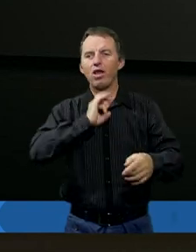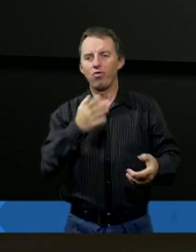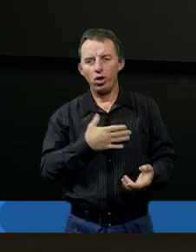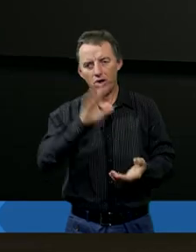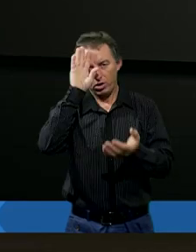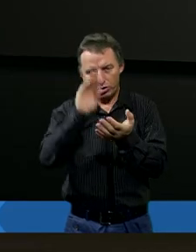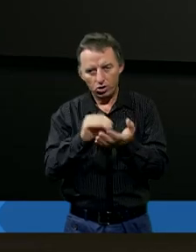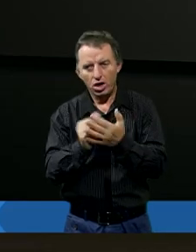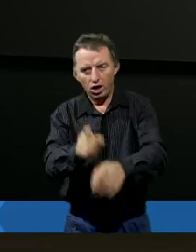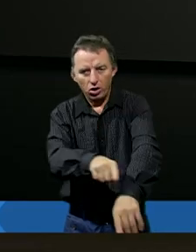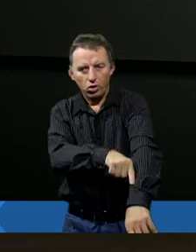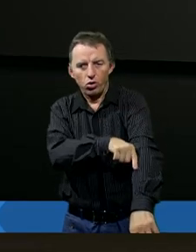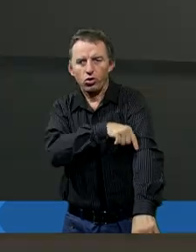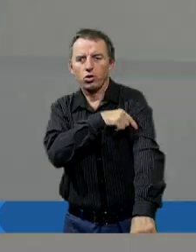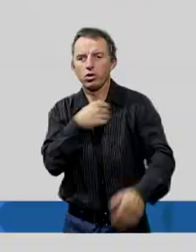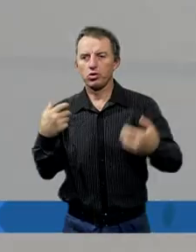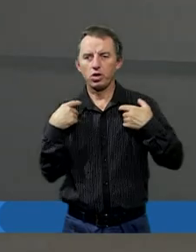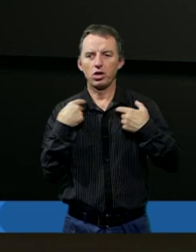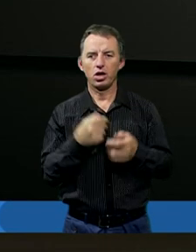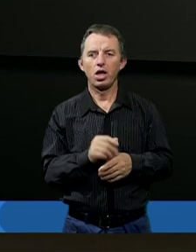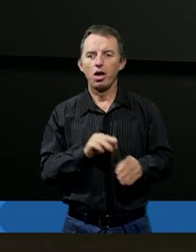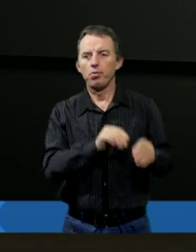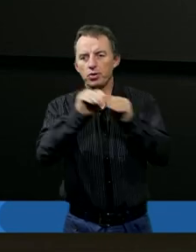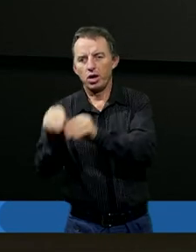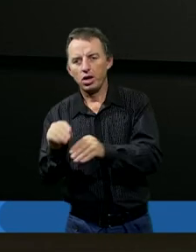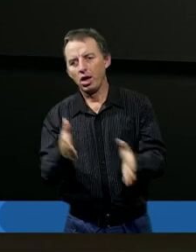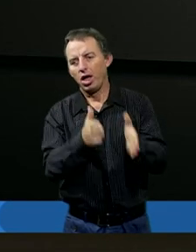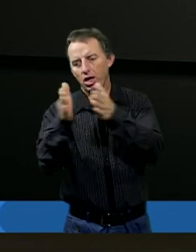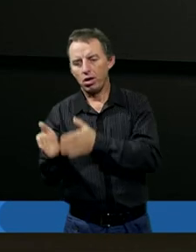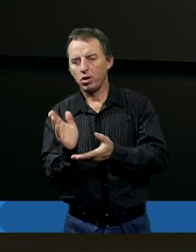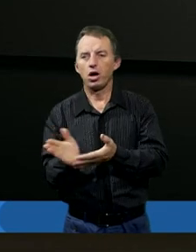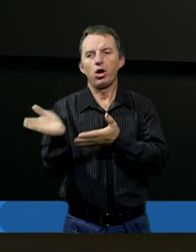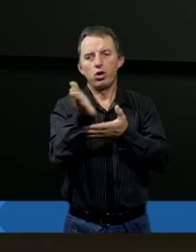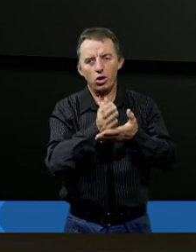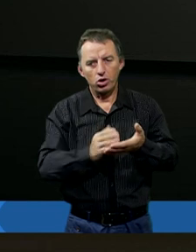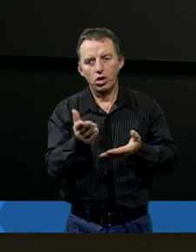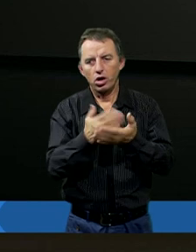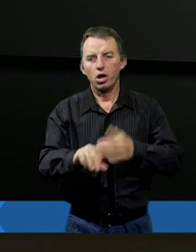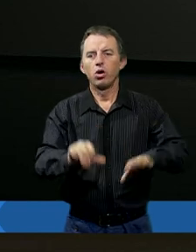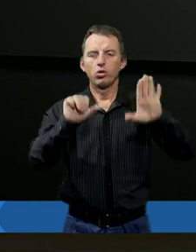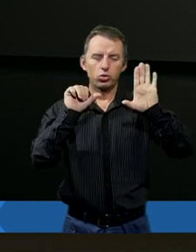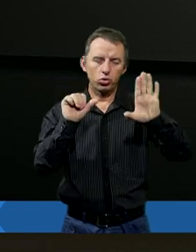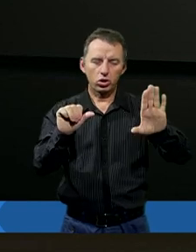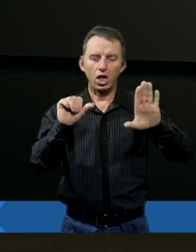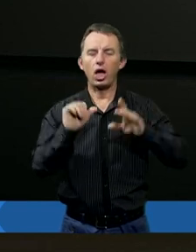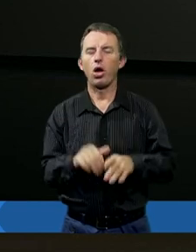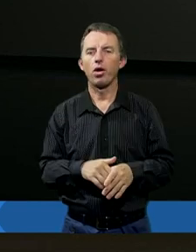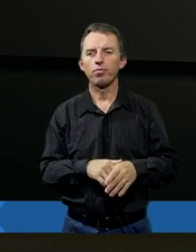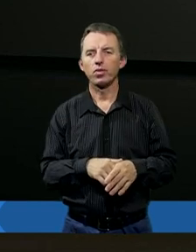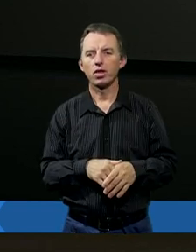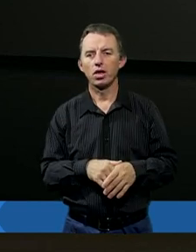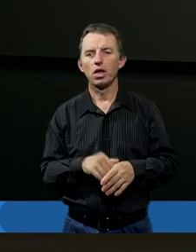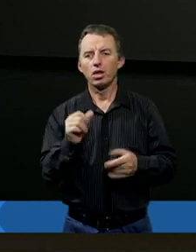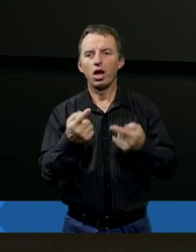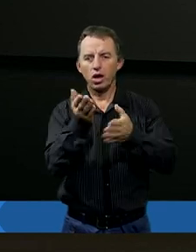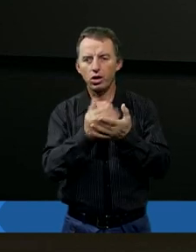doświadczenia człowiek najdłużej zapamiętuje. Przejdźmy teraz do kolejnego rozdziału, tym razem do rozdziału szóstego. Te